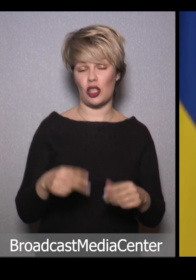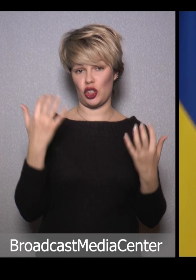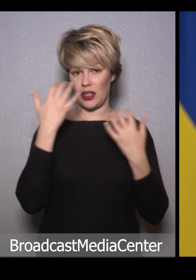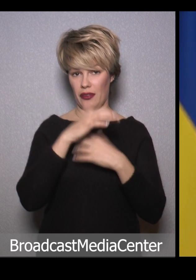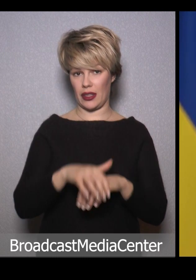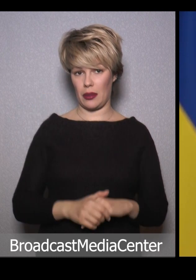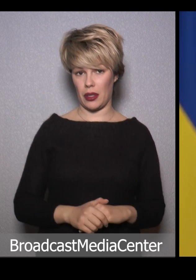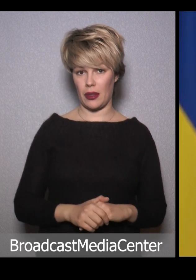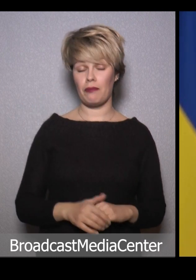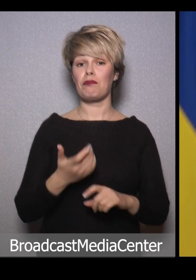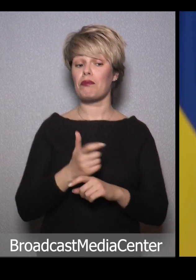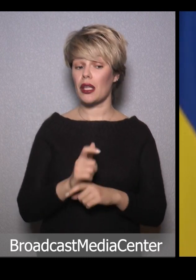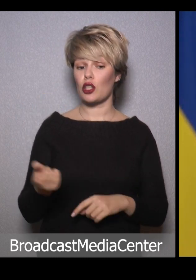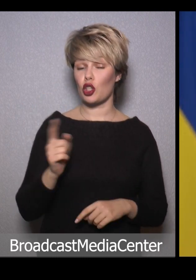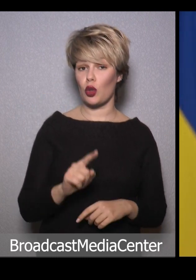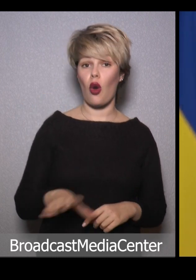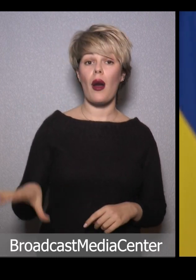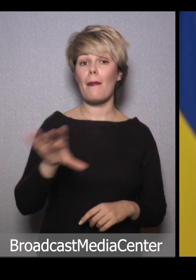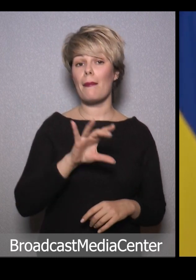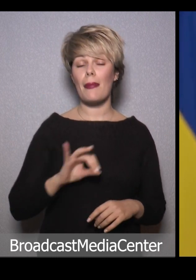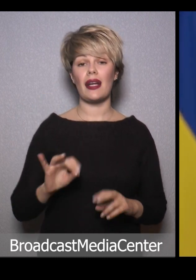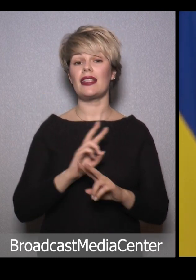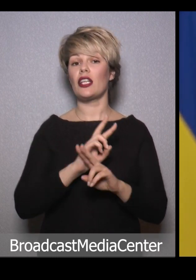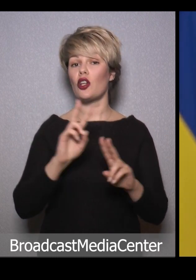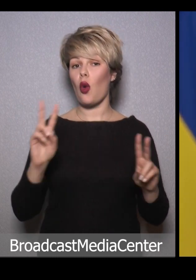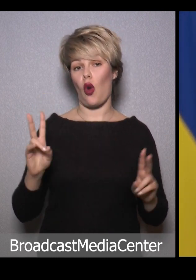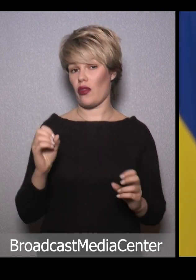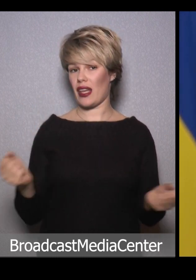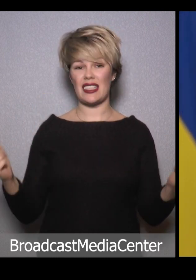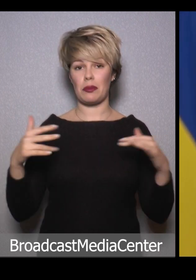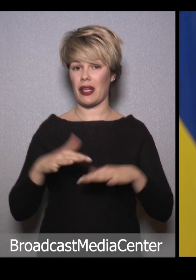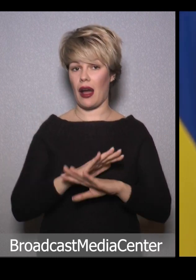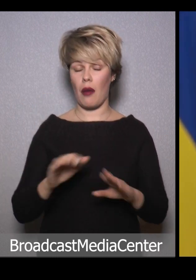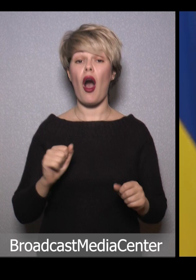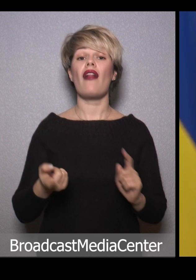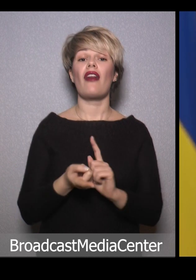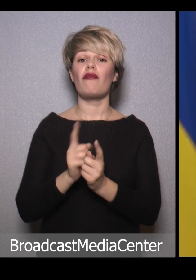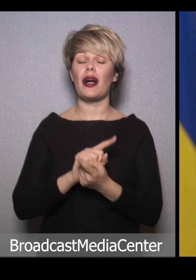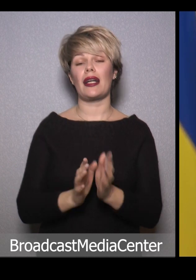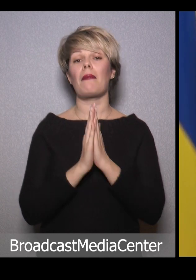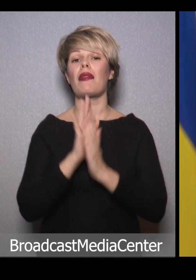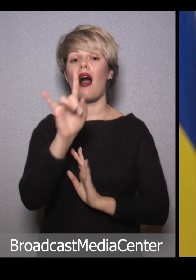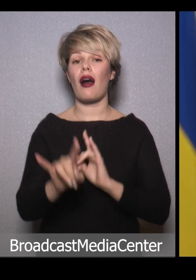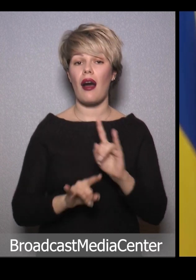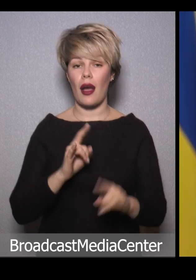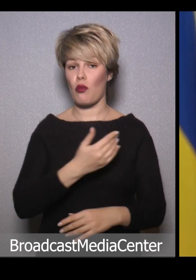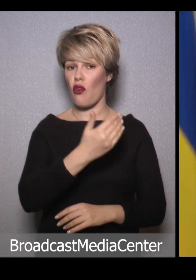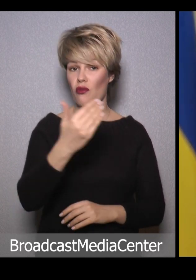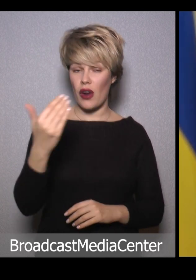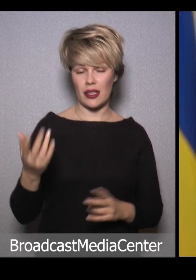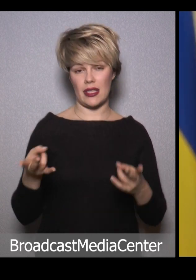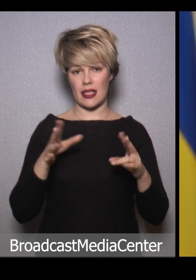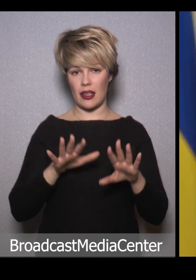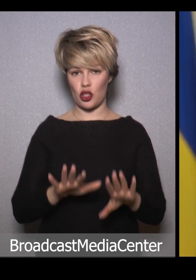невидимий. Більше того, ми нікого не збираємо, а навпаки, благаємо вас